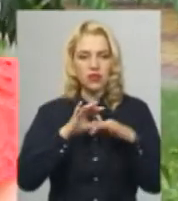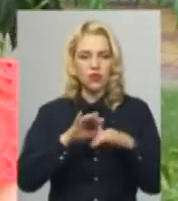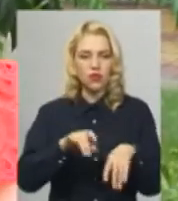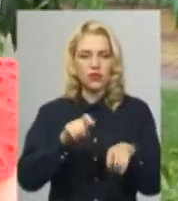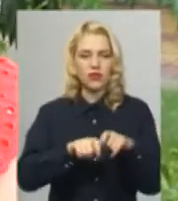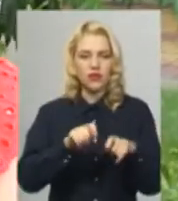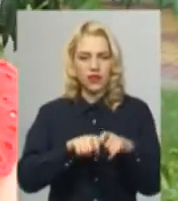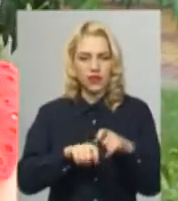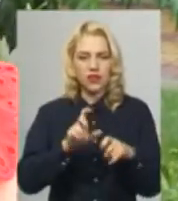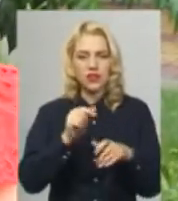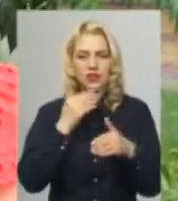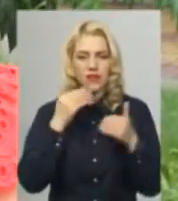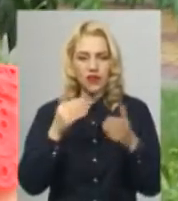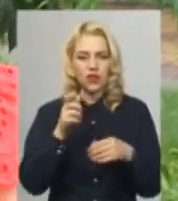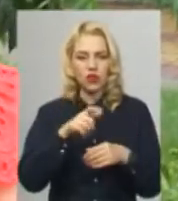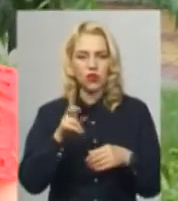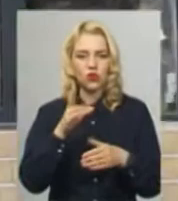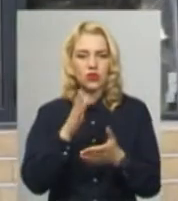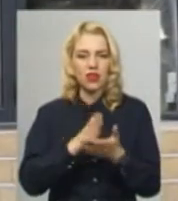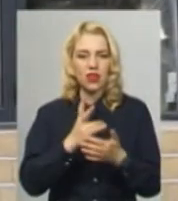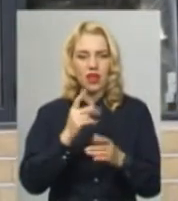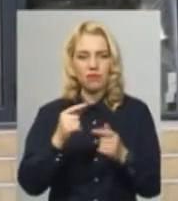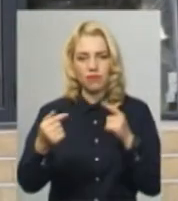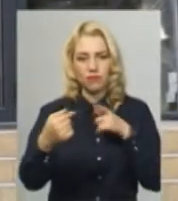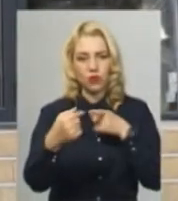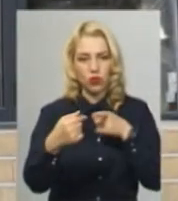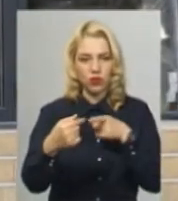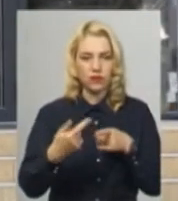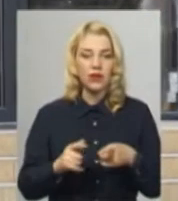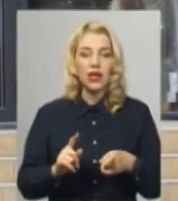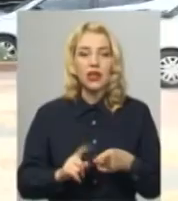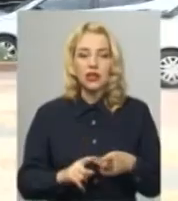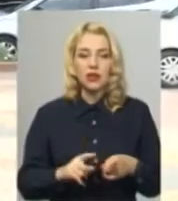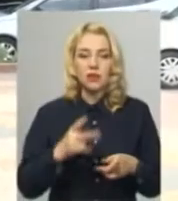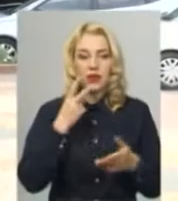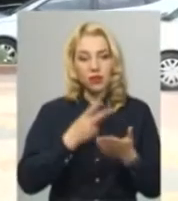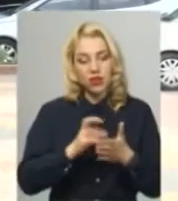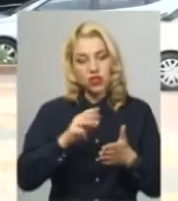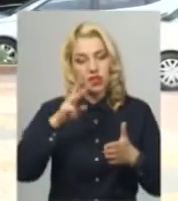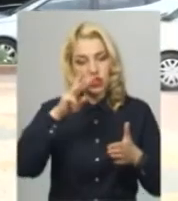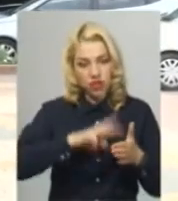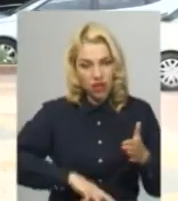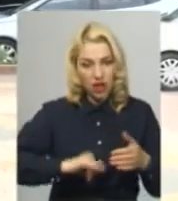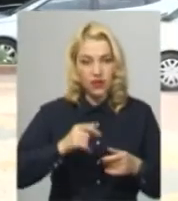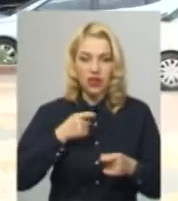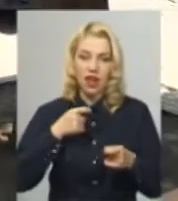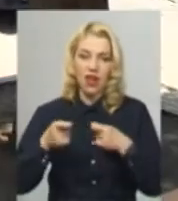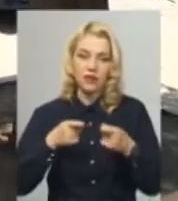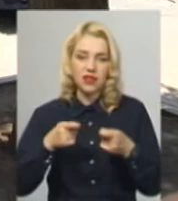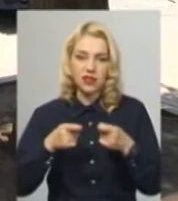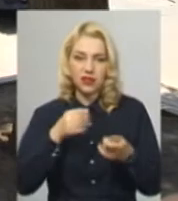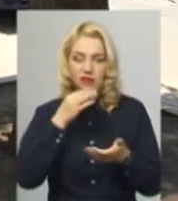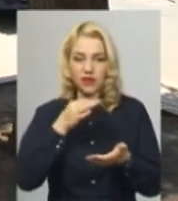зверненням мешканців будинку, який розташований напроти. За подібні правопорушення передбачено як штраф, так і адміністративну відповідальність, каже